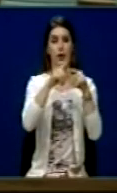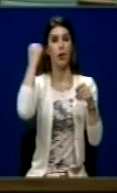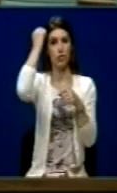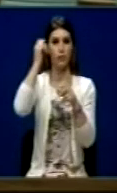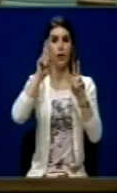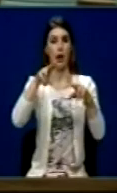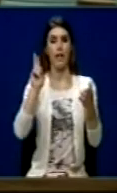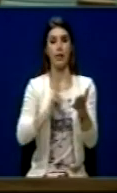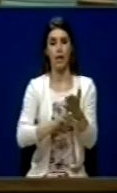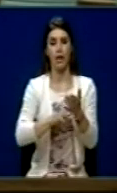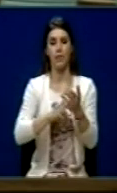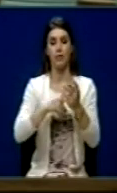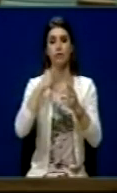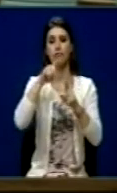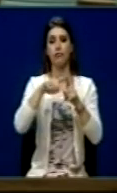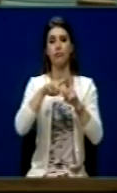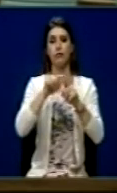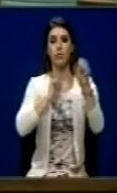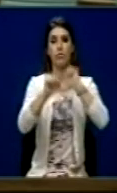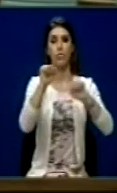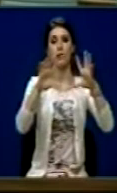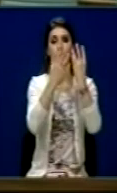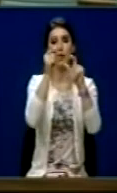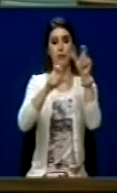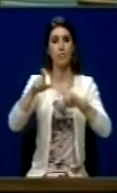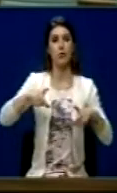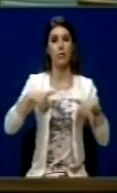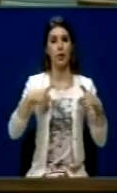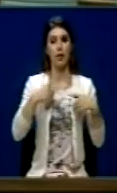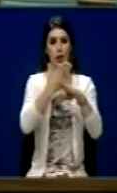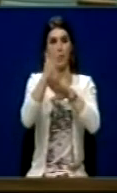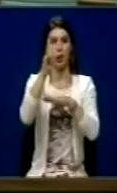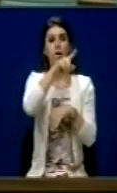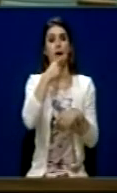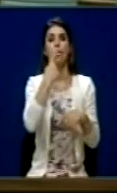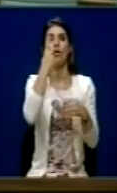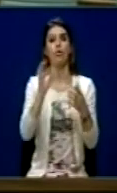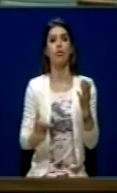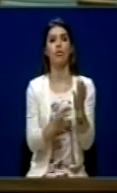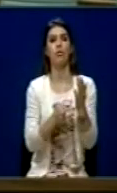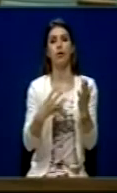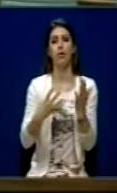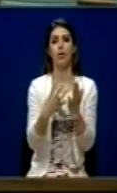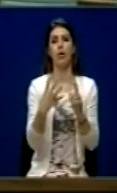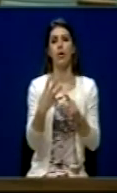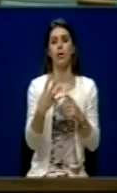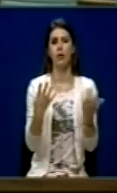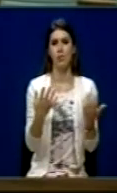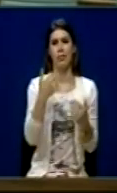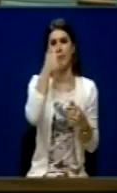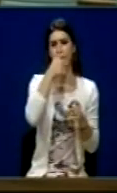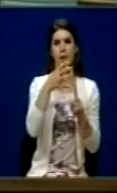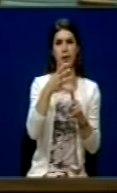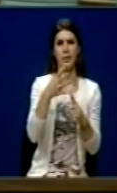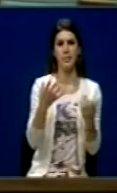drejtë, të angazhojt për të drejtë atë shqiptarëve jashtë Republikës e Kosovës, për tha të të jashtojme e në një pikë, që kuptim ka kjo pikë,